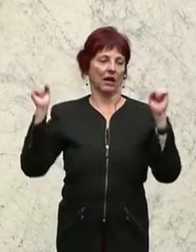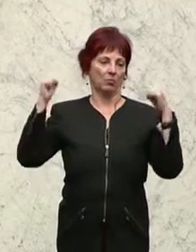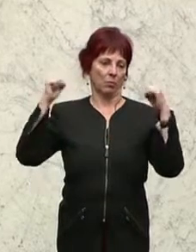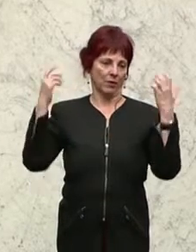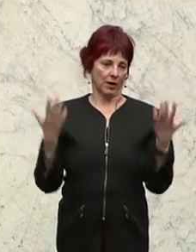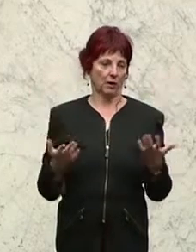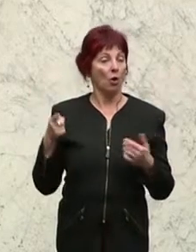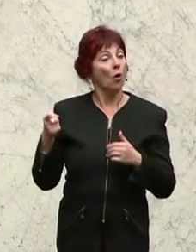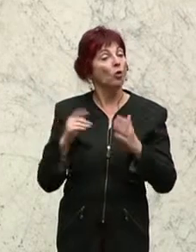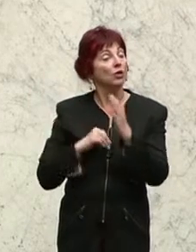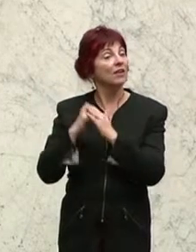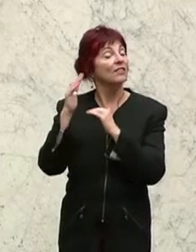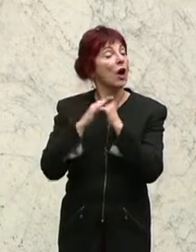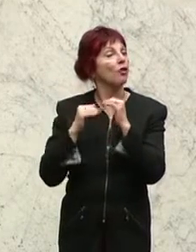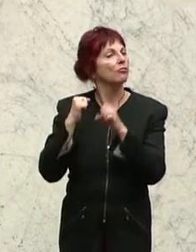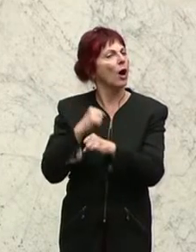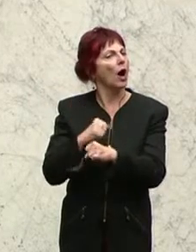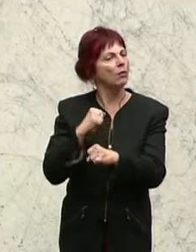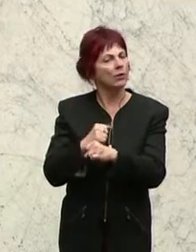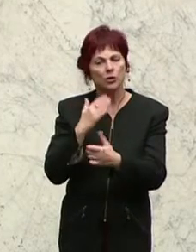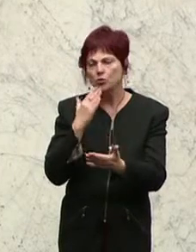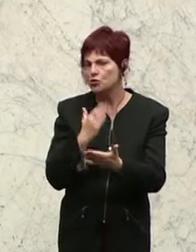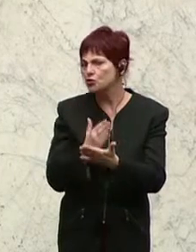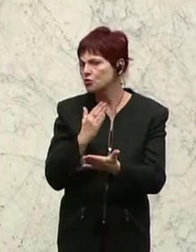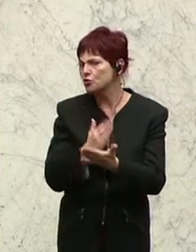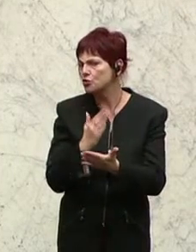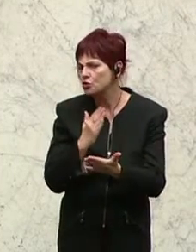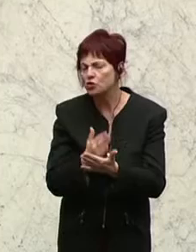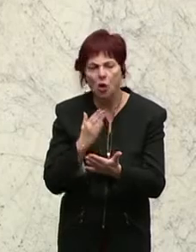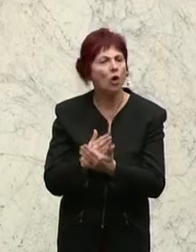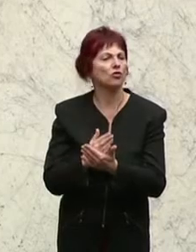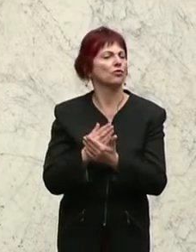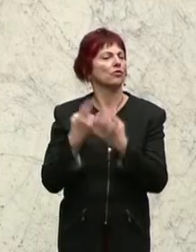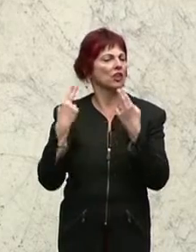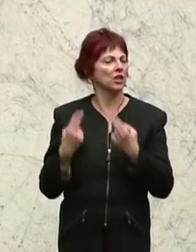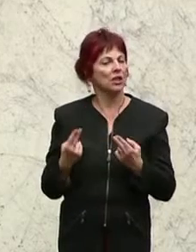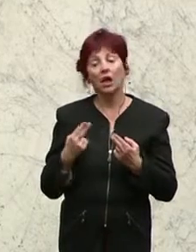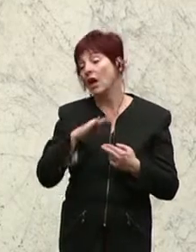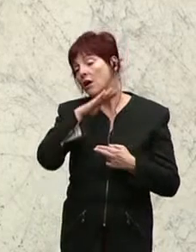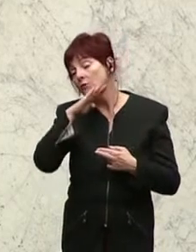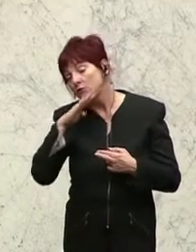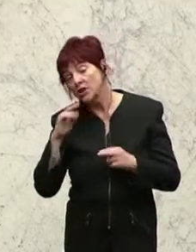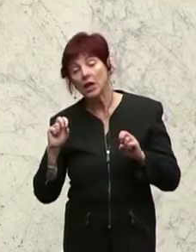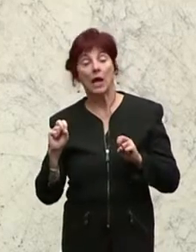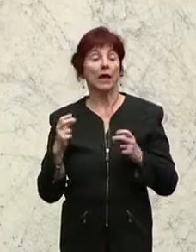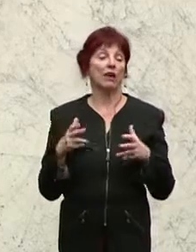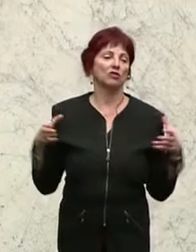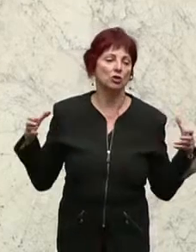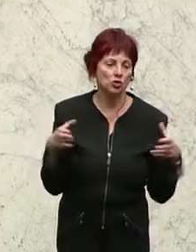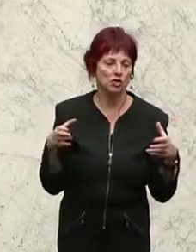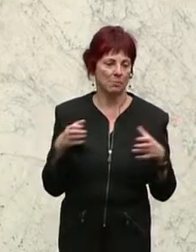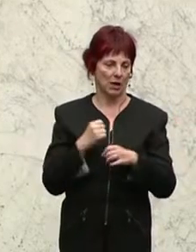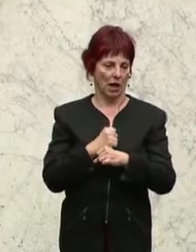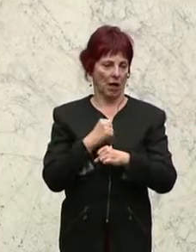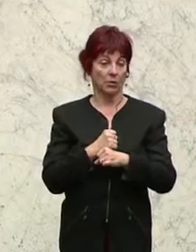geprägt von der Zusammenarbeit vieler Kräfte, von Konsens vieler Kräfte, der natürlich immer auch in